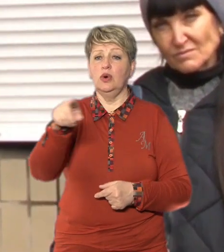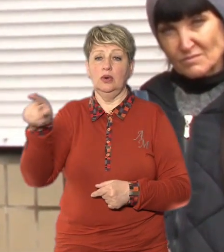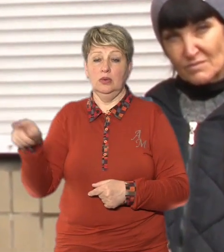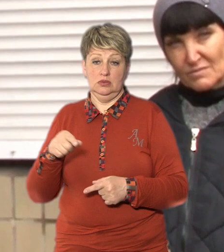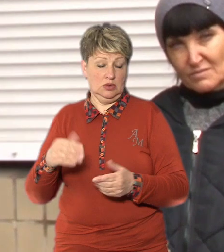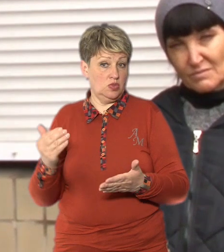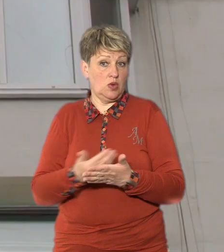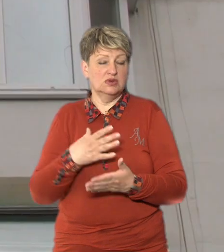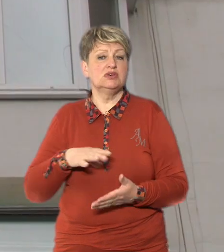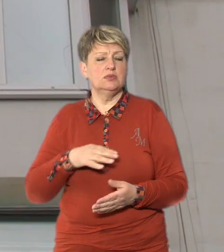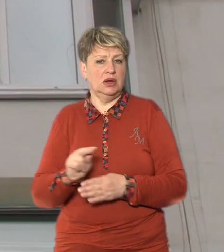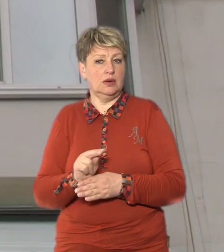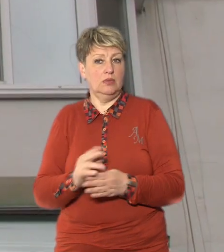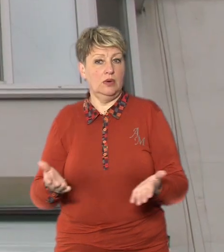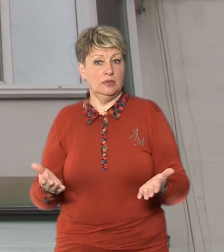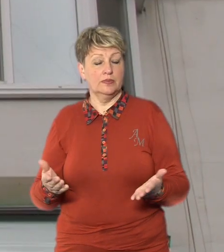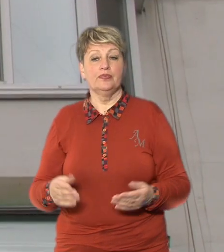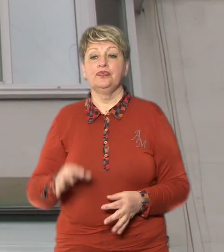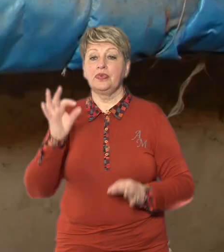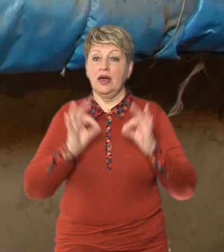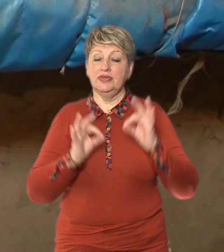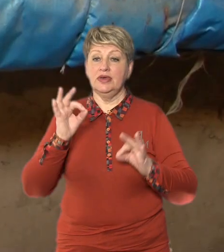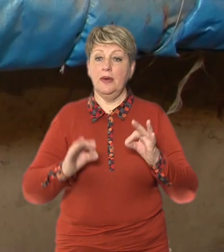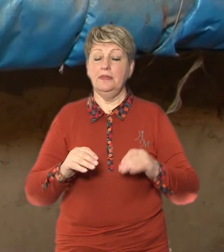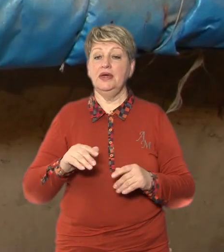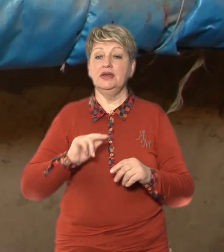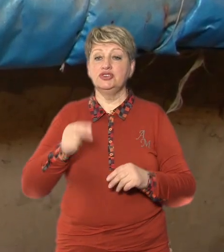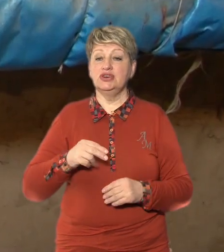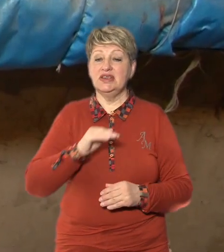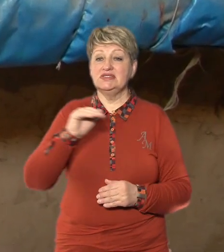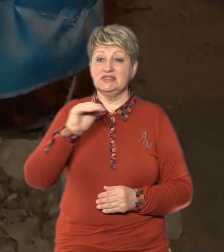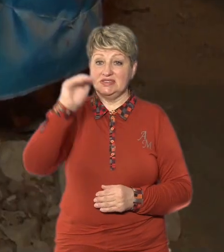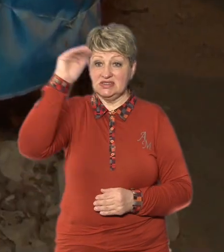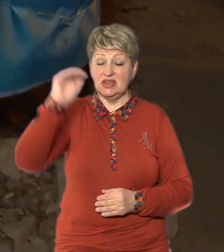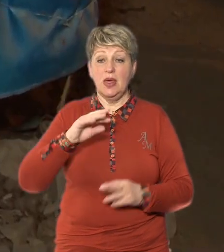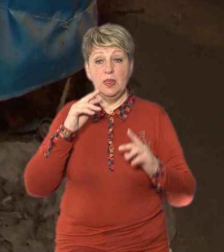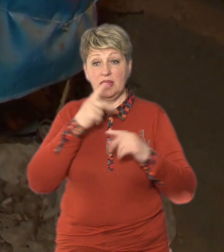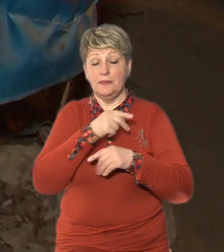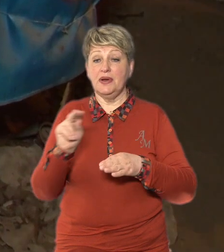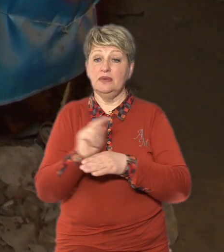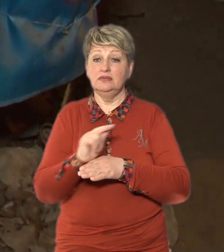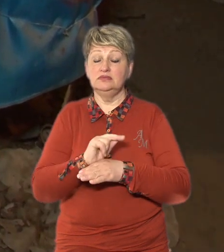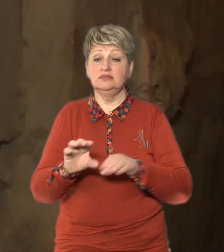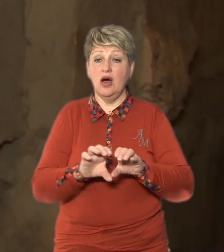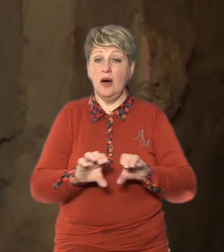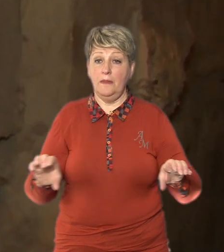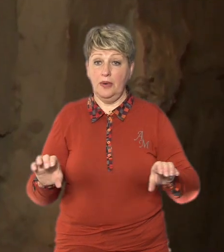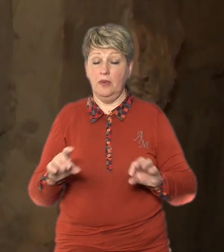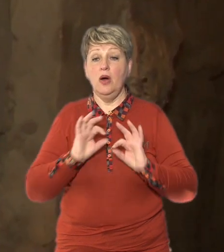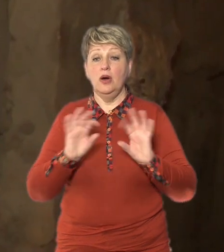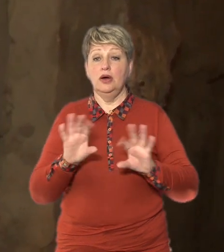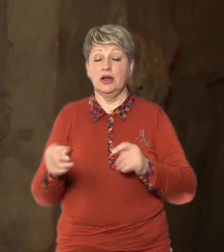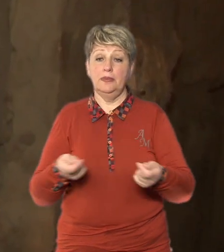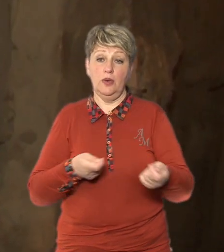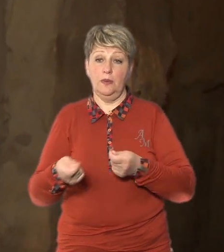Навіщо їм ремонт? Температура різниться на поверхах через неправильну систему обігріву Пояснює представниця правління будинку Олена